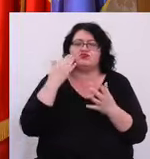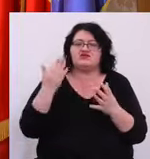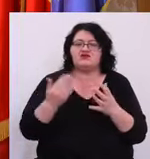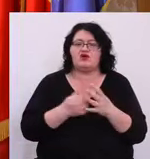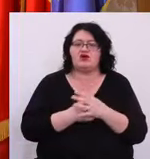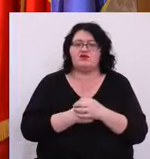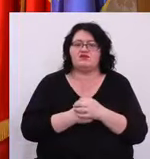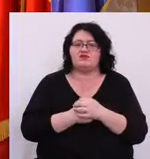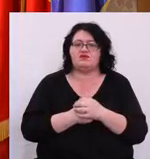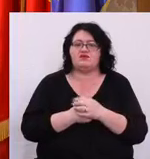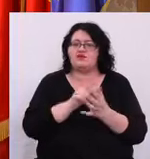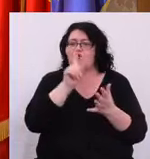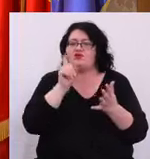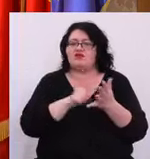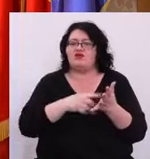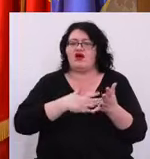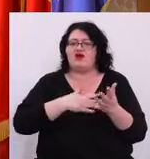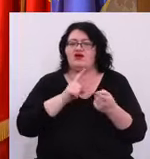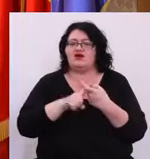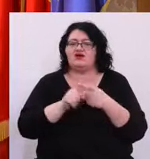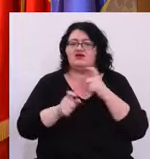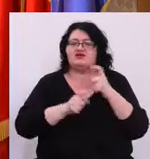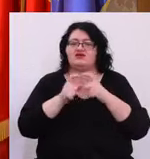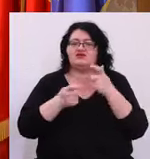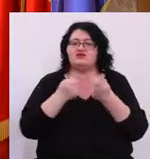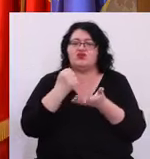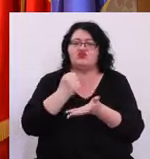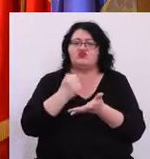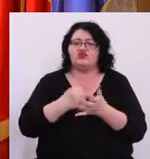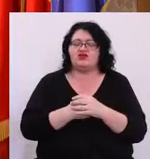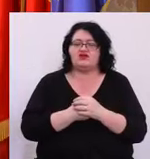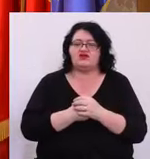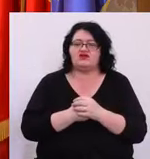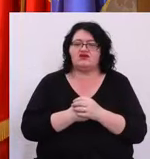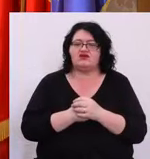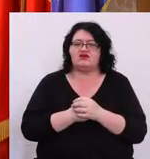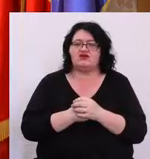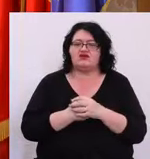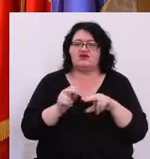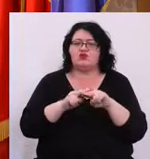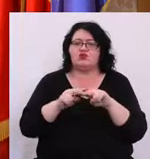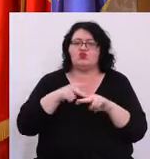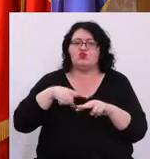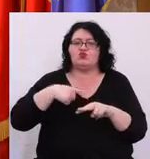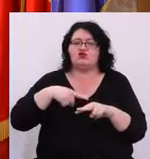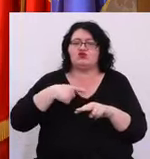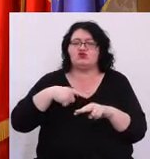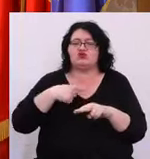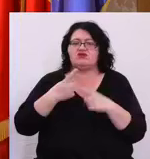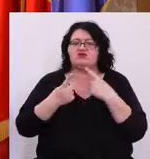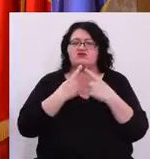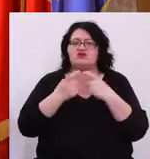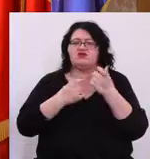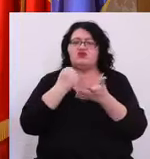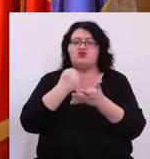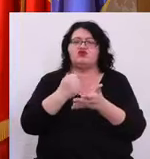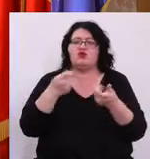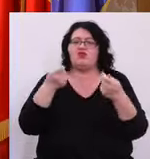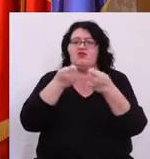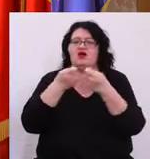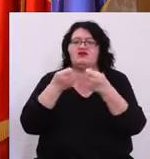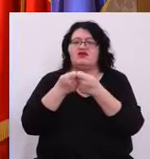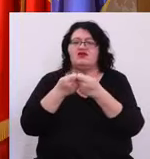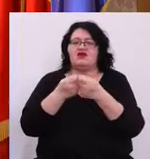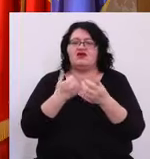O întrebare am legată de tot de buget În ce stadiu sunt discuțiile pe buget cu partenerii de